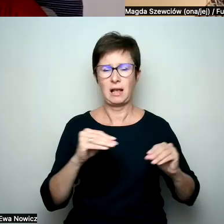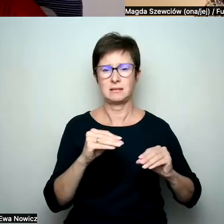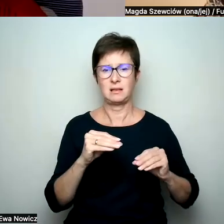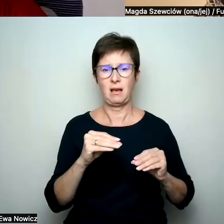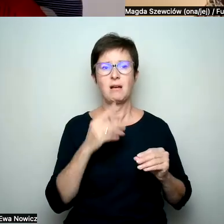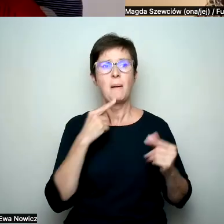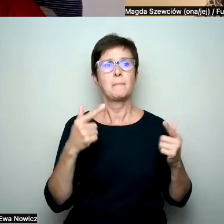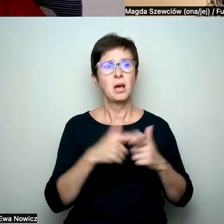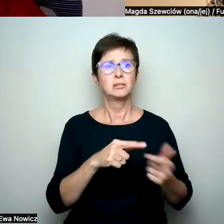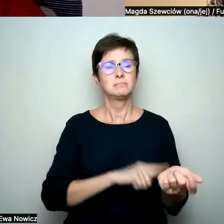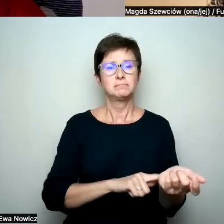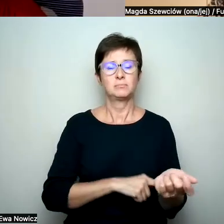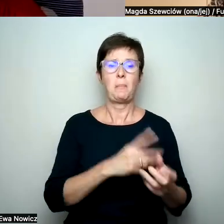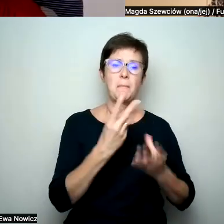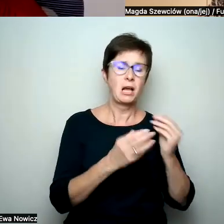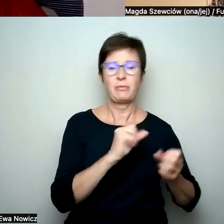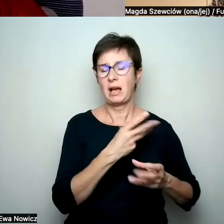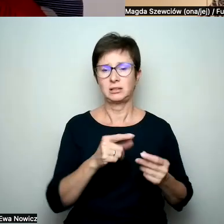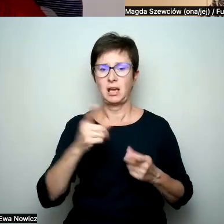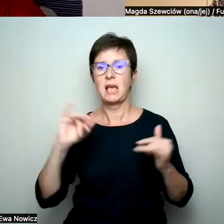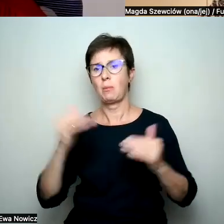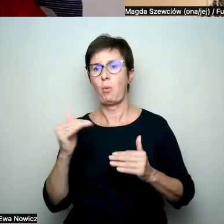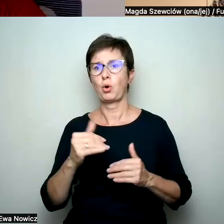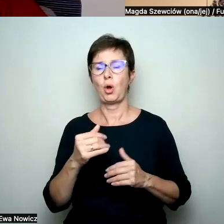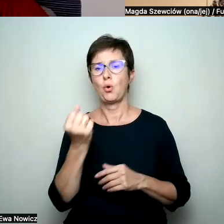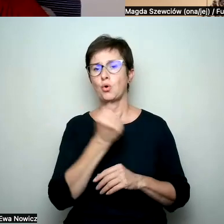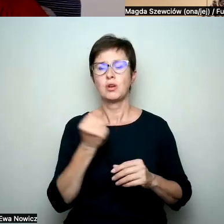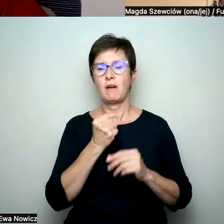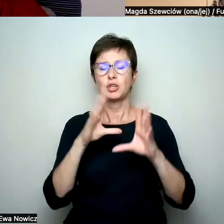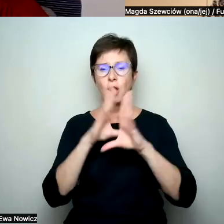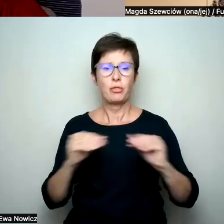nawoływać do szacunku i używać tych pięciu i trzech gwiazdek.